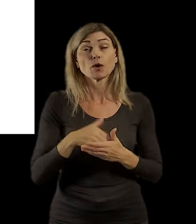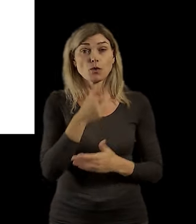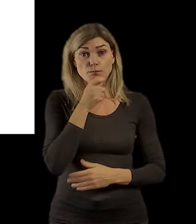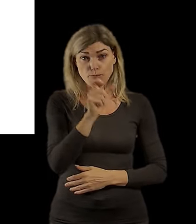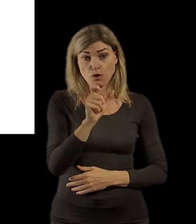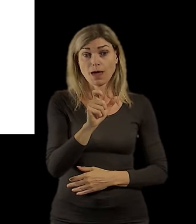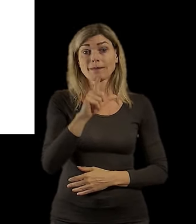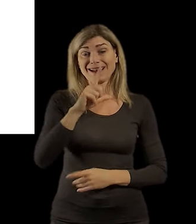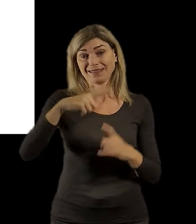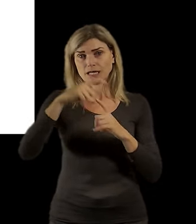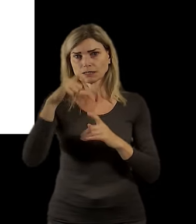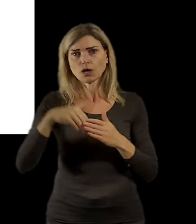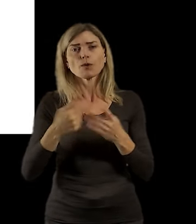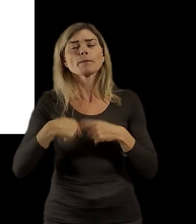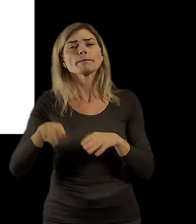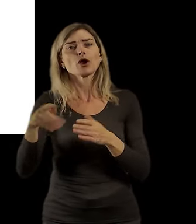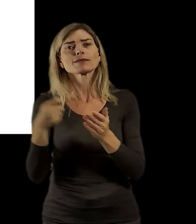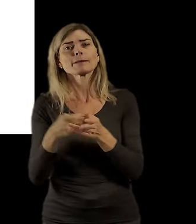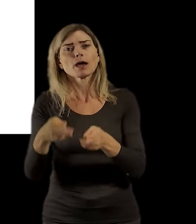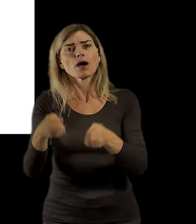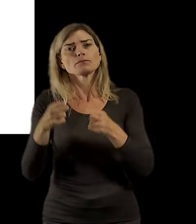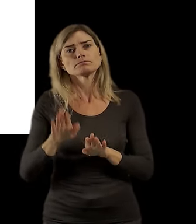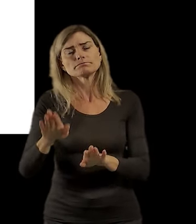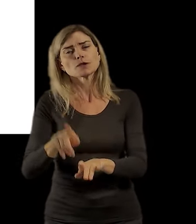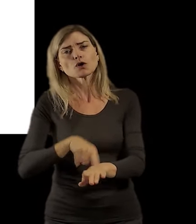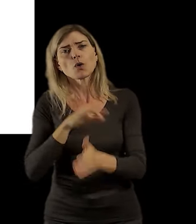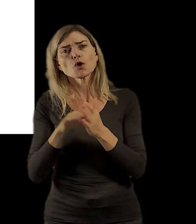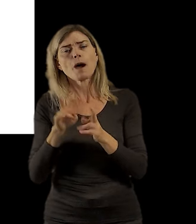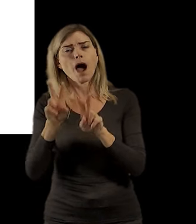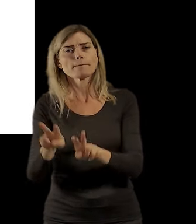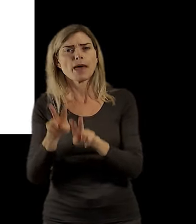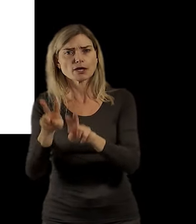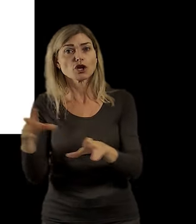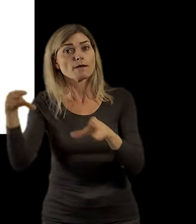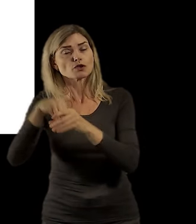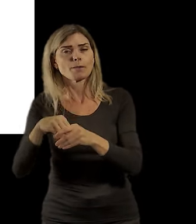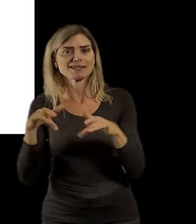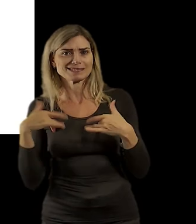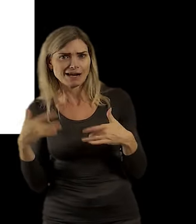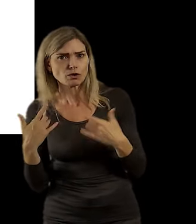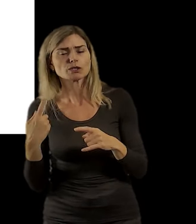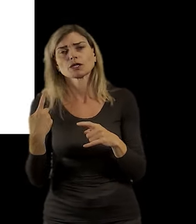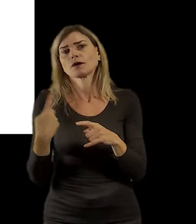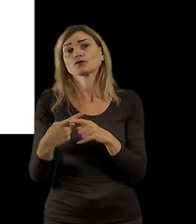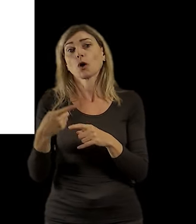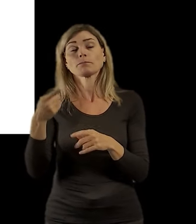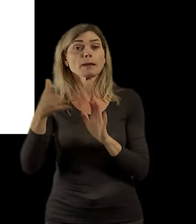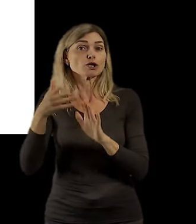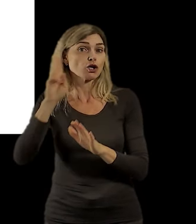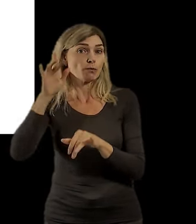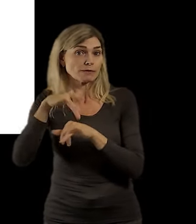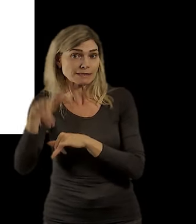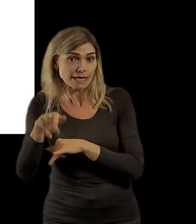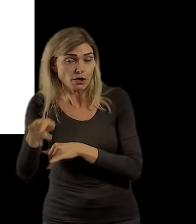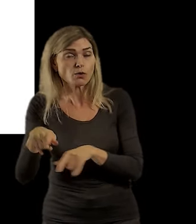používáme pro lůžka dlouhodobé péče, tedy nejenom lůžka zdravotnická, ale právě lůžka v domovech pro seniory a lůžka v domovech se